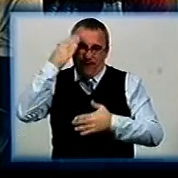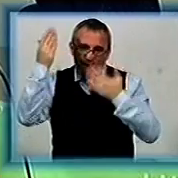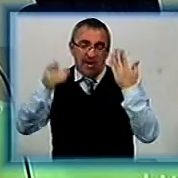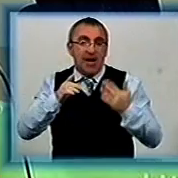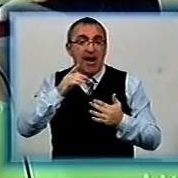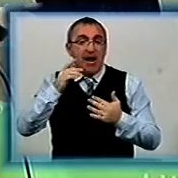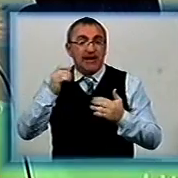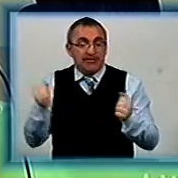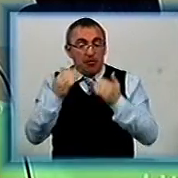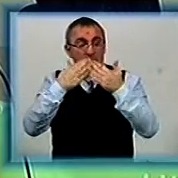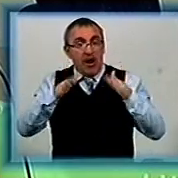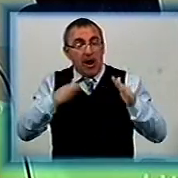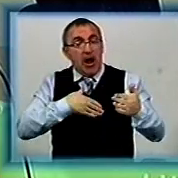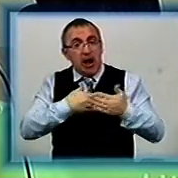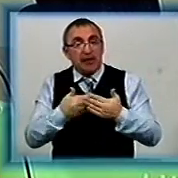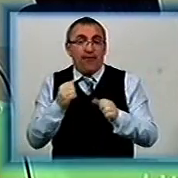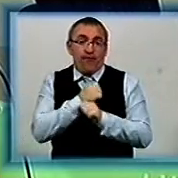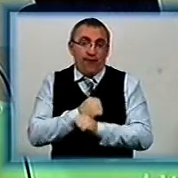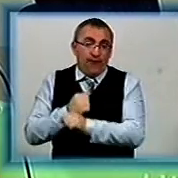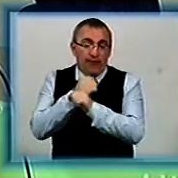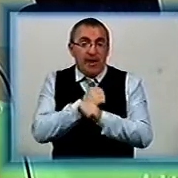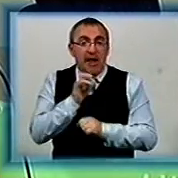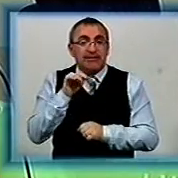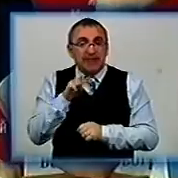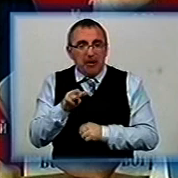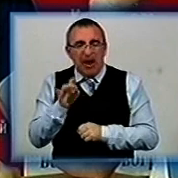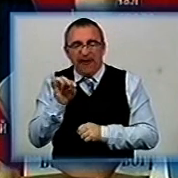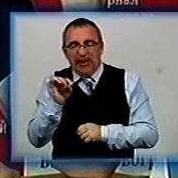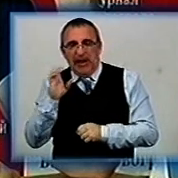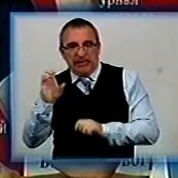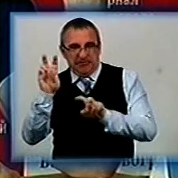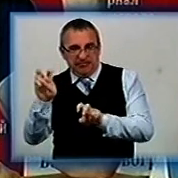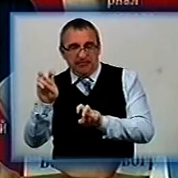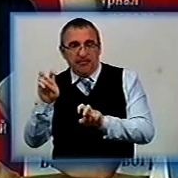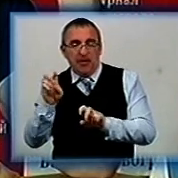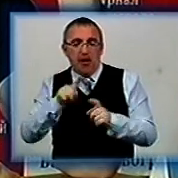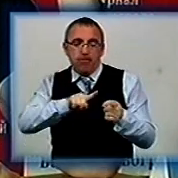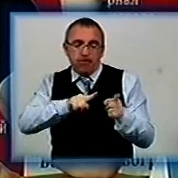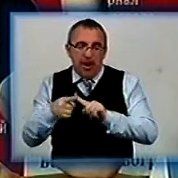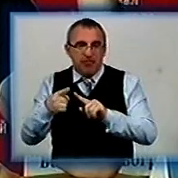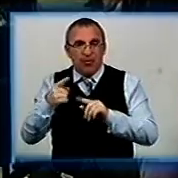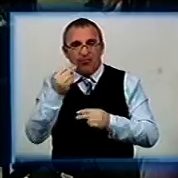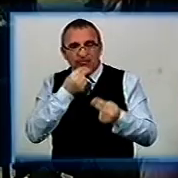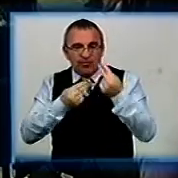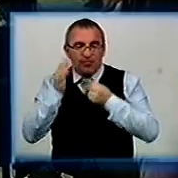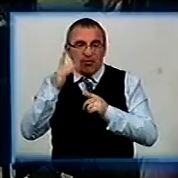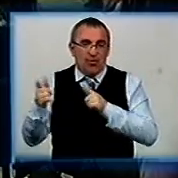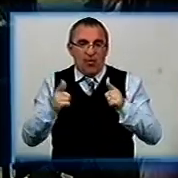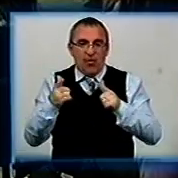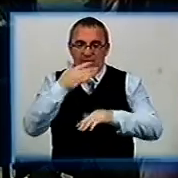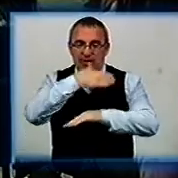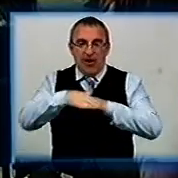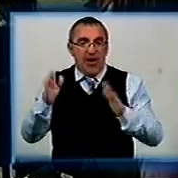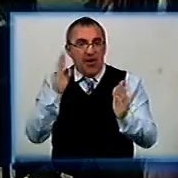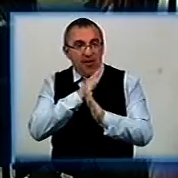табору стане активний відпочинок разом з екстрім-клубом «Еквітас». Запланували і барбікю-вечірку. Їжа буде готуватися на відкритому